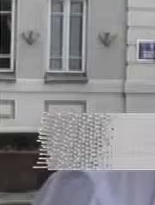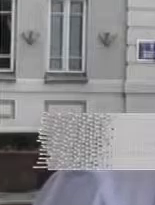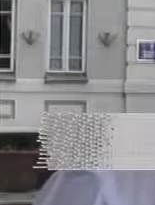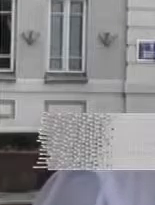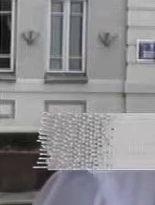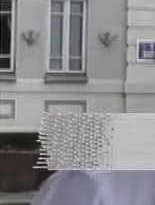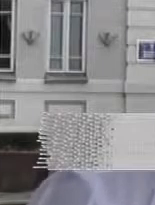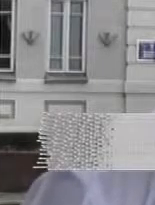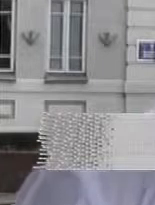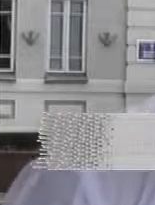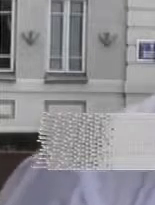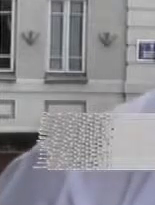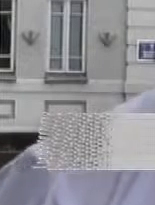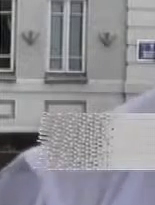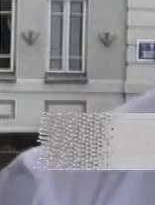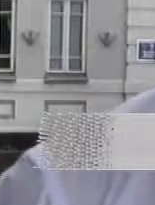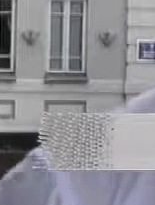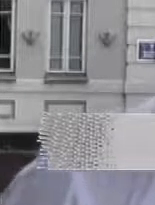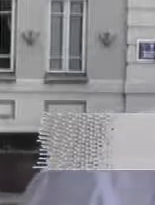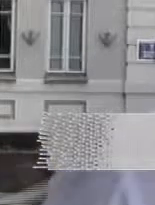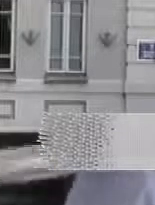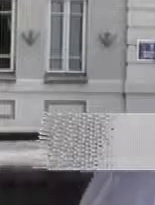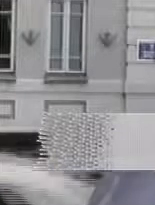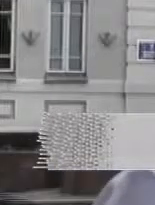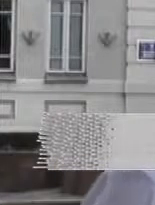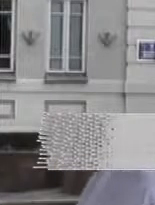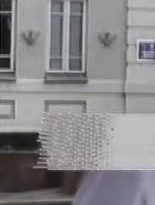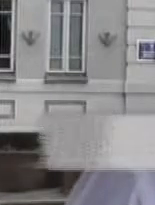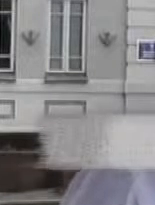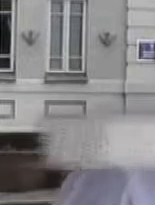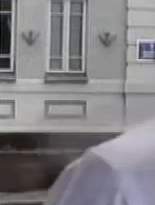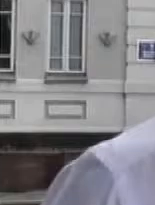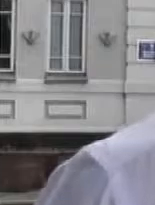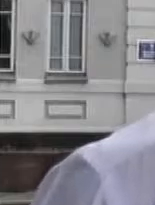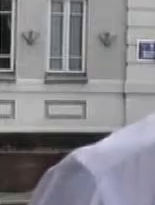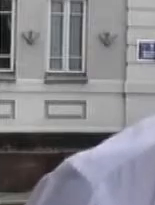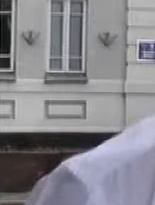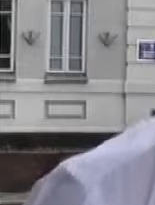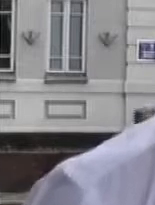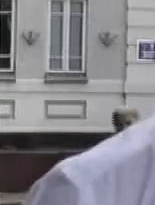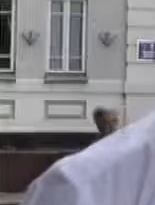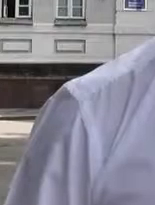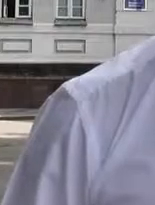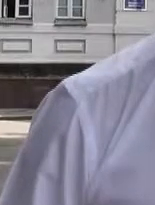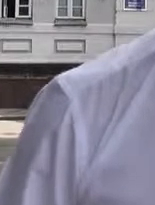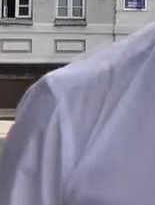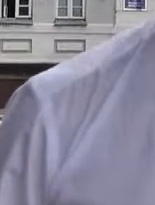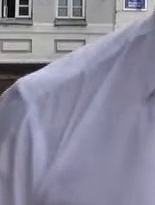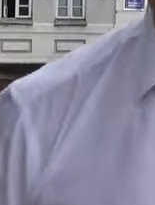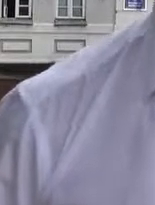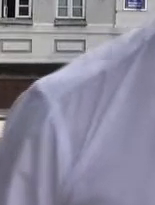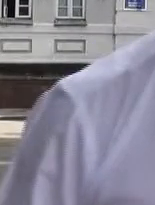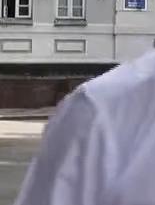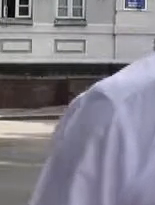комунальних підприємств на енергосбереження, ми не будемо мати тих результатів, які хочемо досягти. Наші